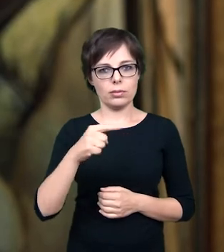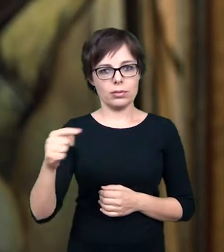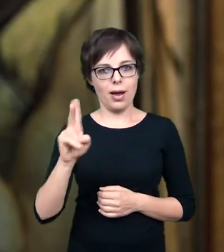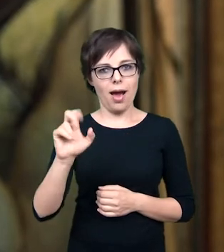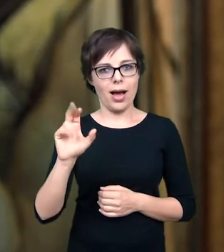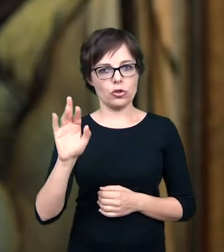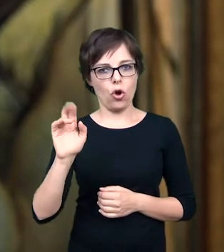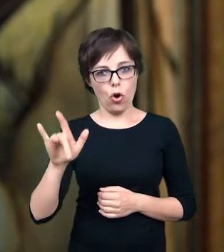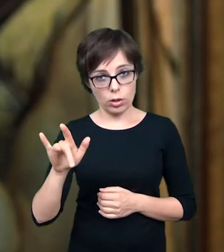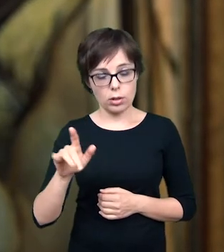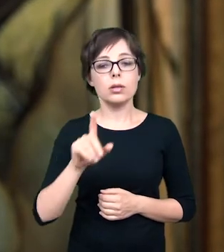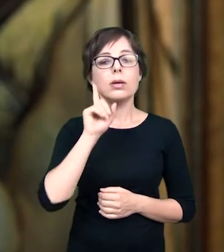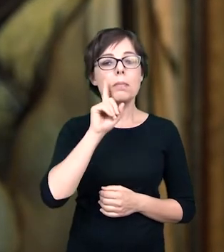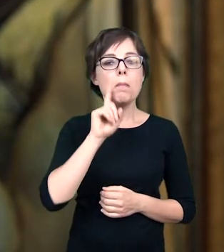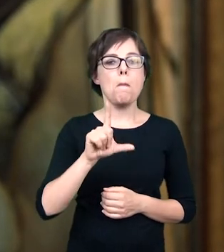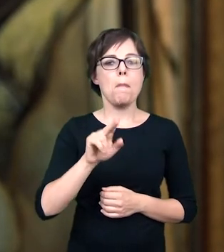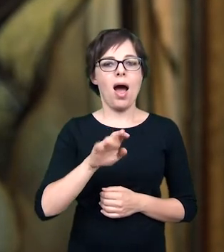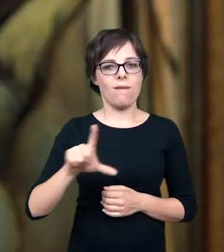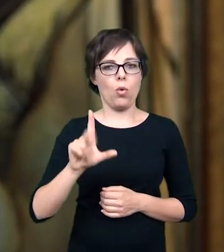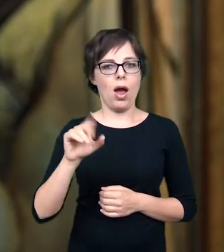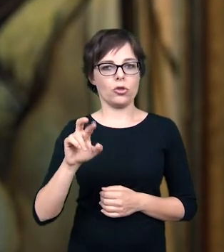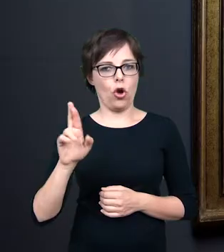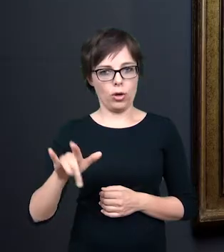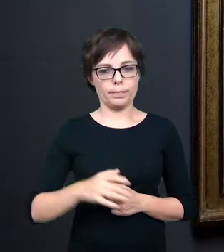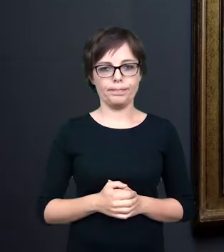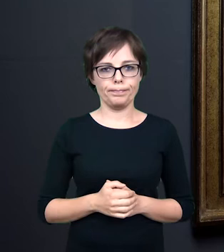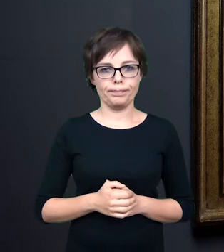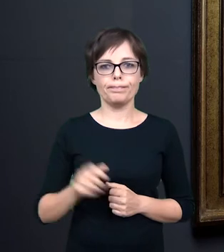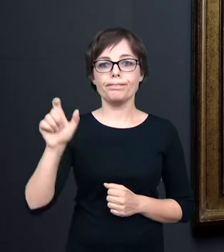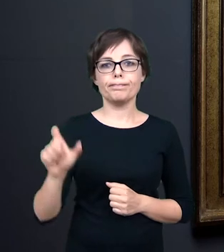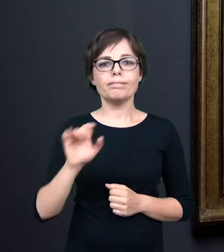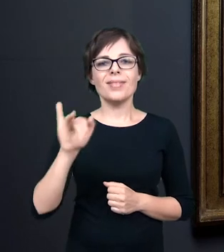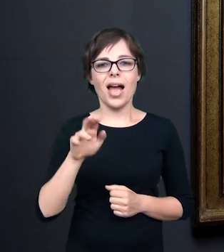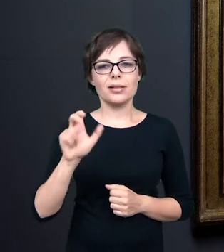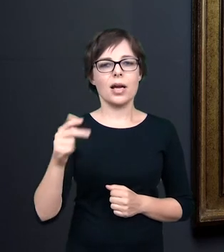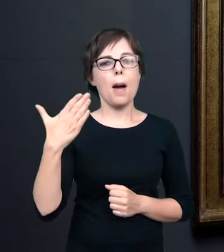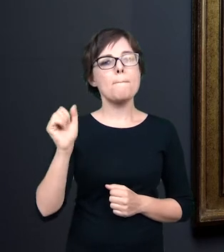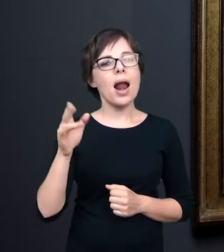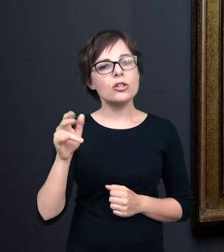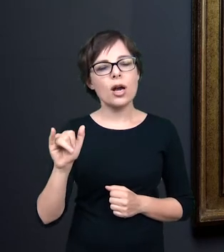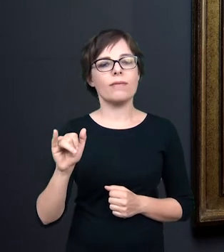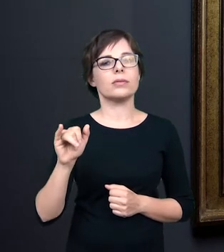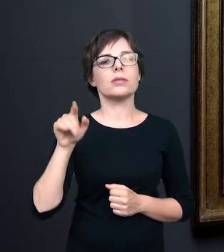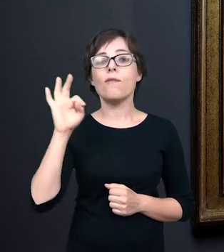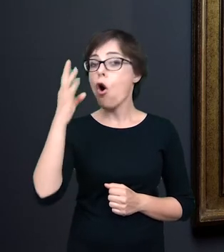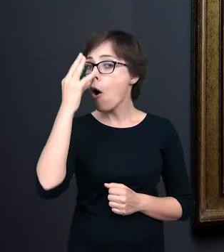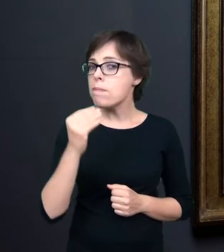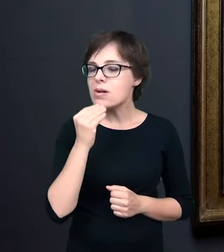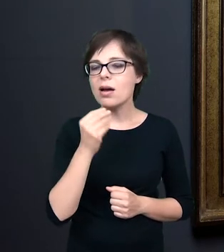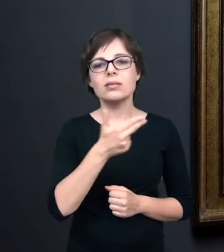Jaruzelską-Kastory i pana Pawła Kastory. Temat śmierci w obrazach Malczewskiego